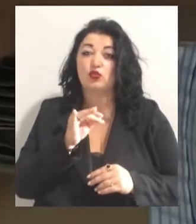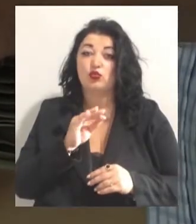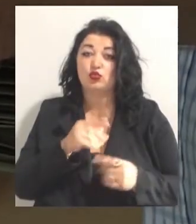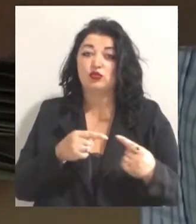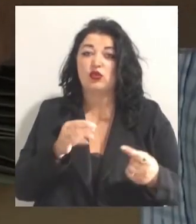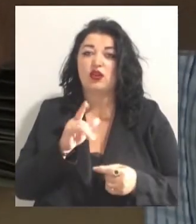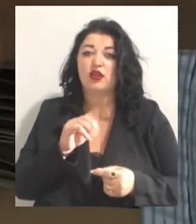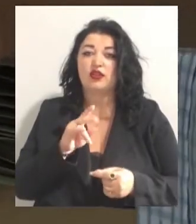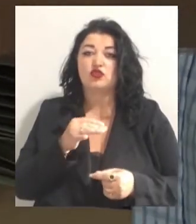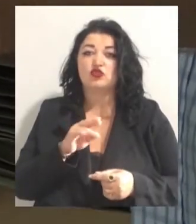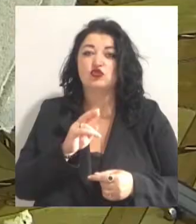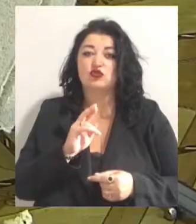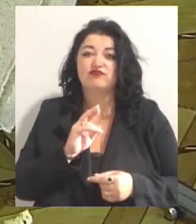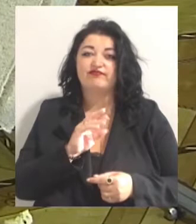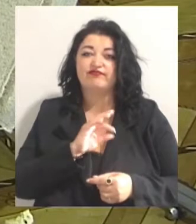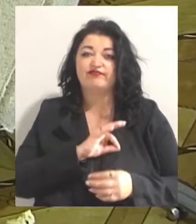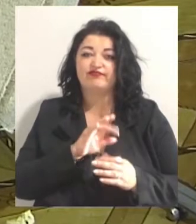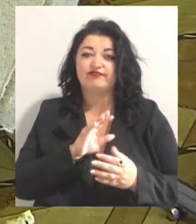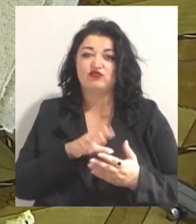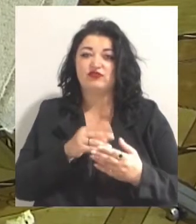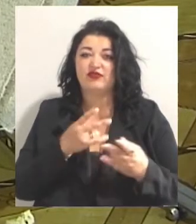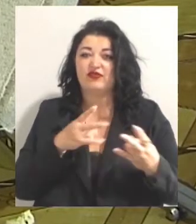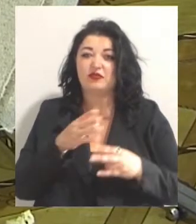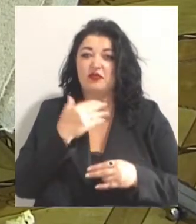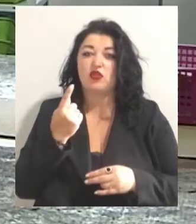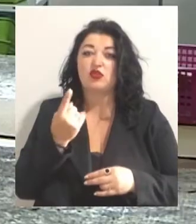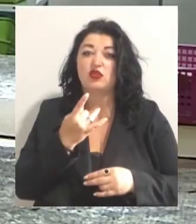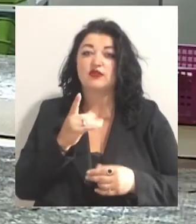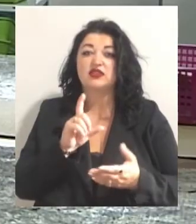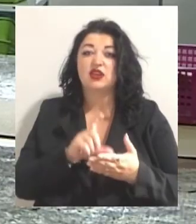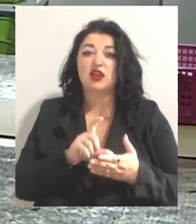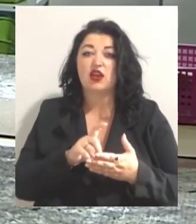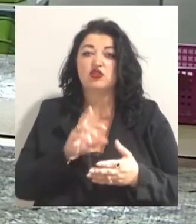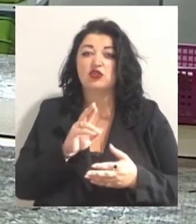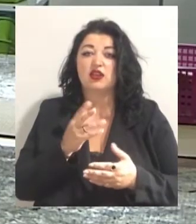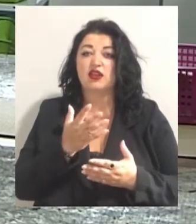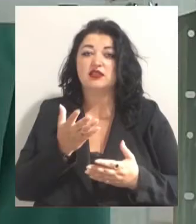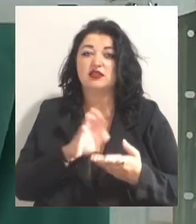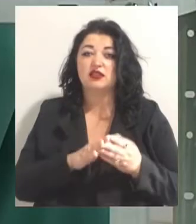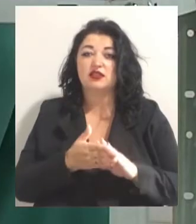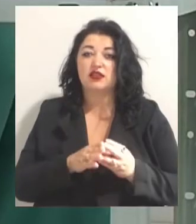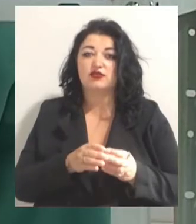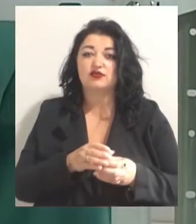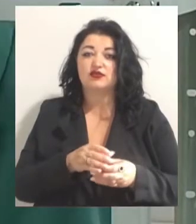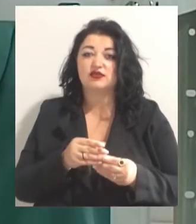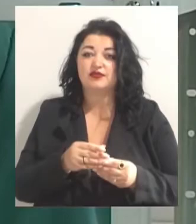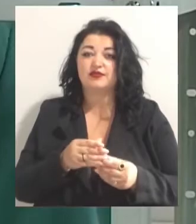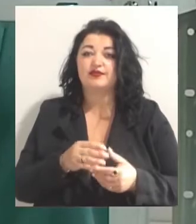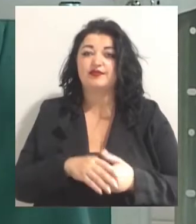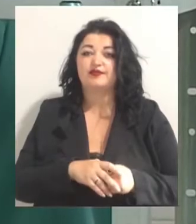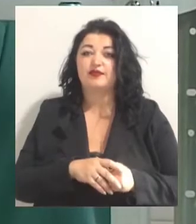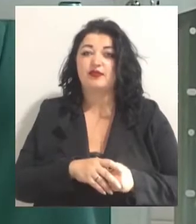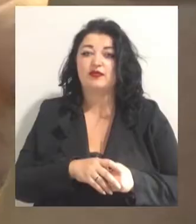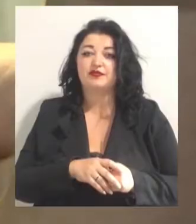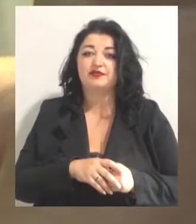як добриво. Друга складова устілок – одноразовий стаканчик, який складається з первинної целлюлози та поліетилену. На виробництво вони